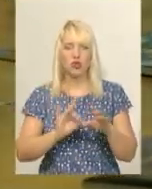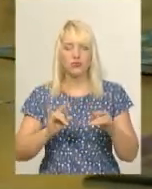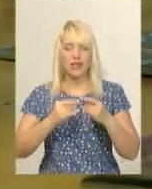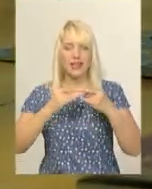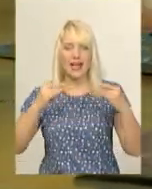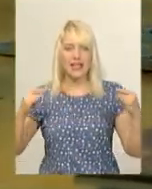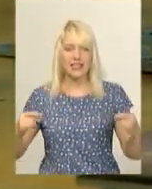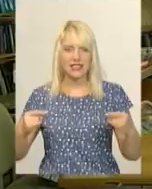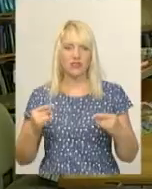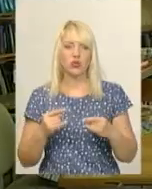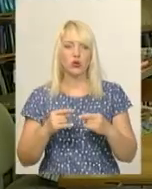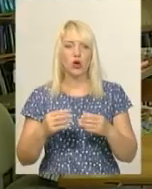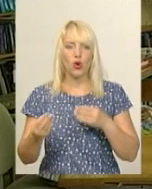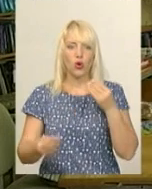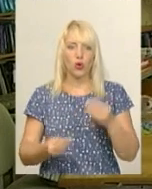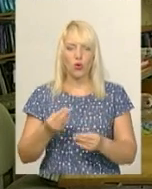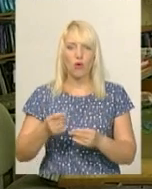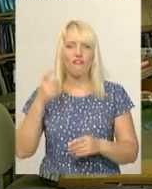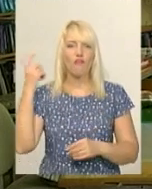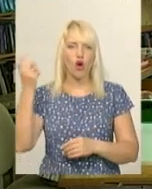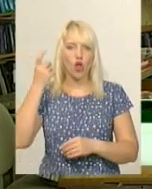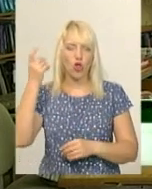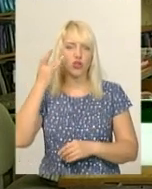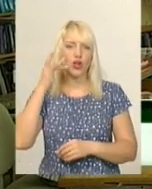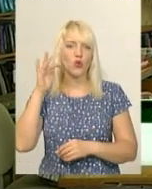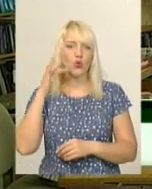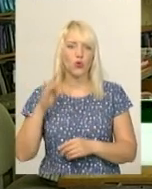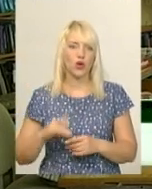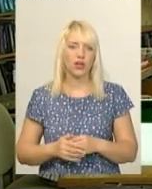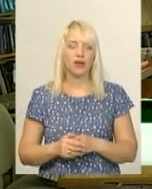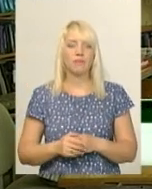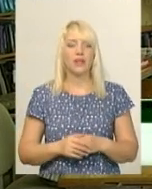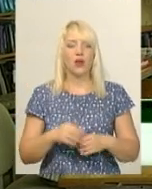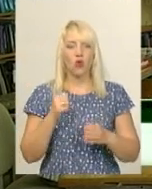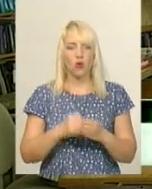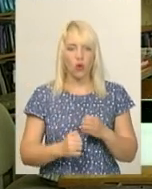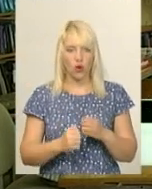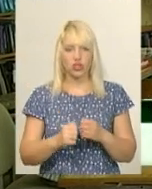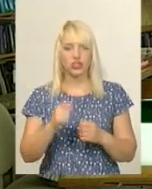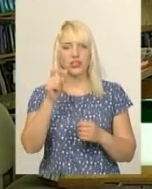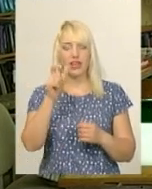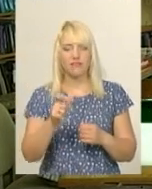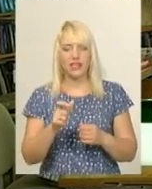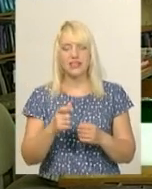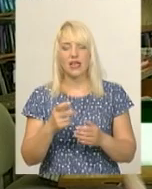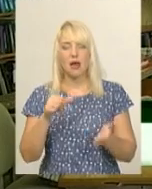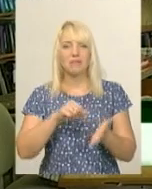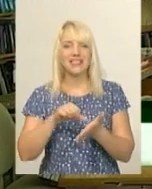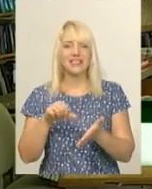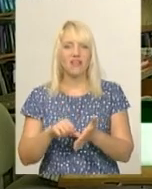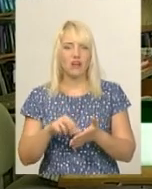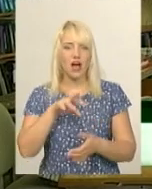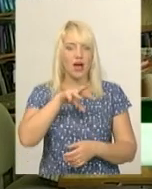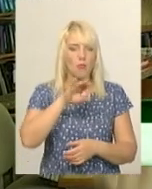«Володар Нью-Йорка». Кожен гравець представляє такого смішного, інколи навіть недолугого монстра. І вони